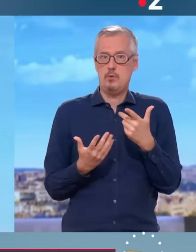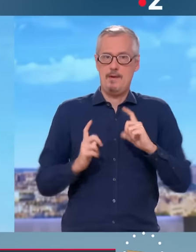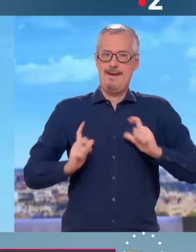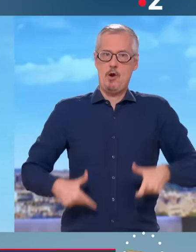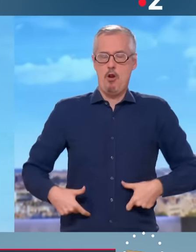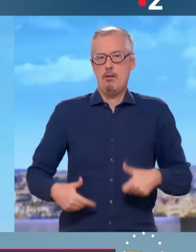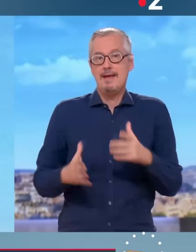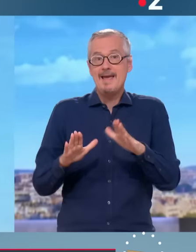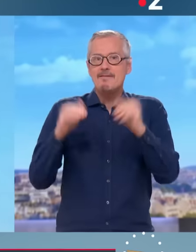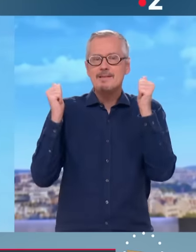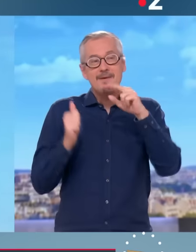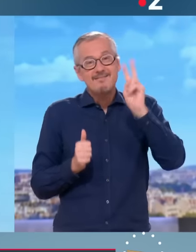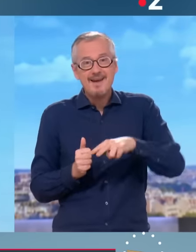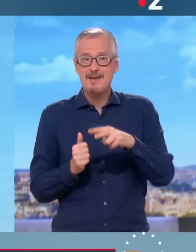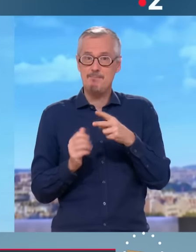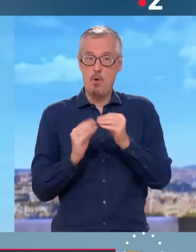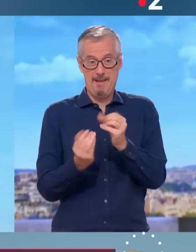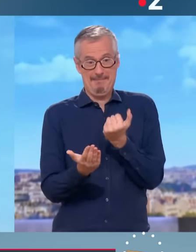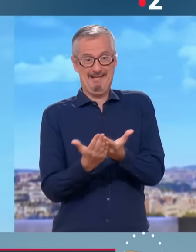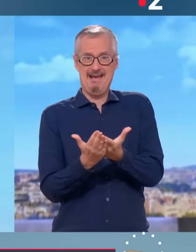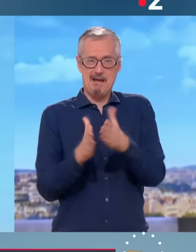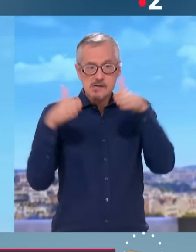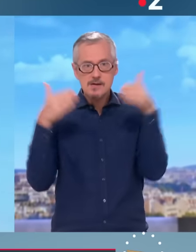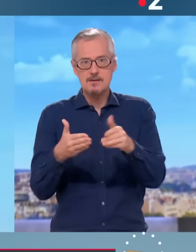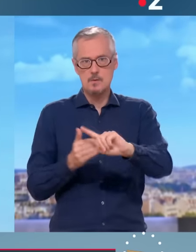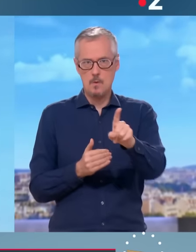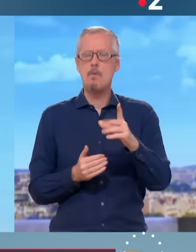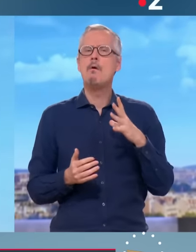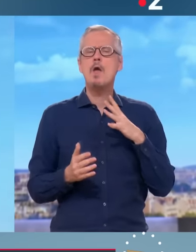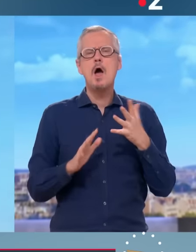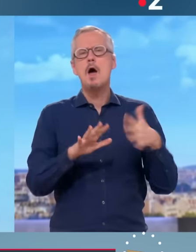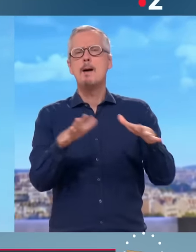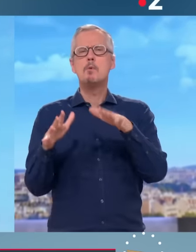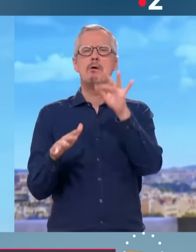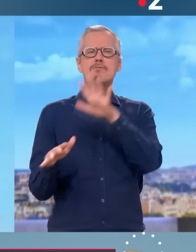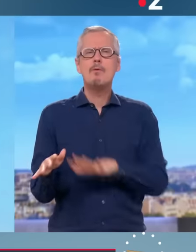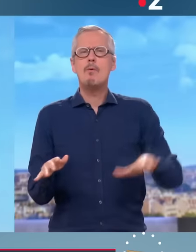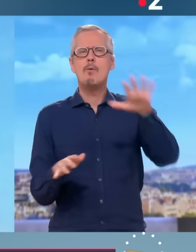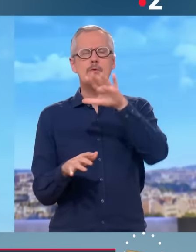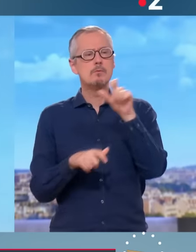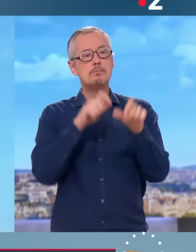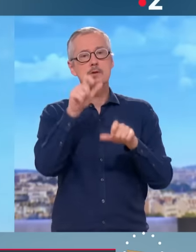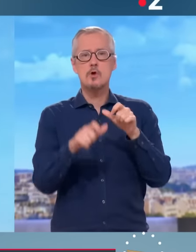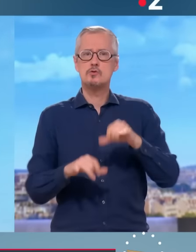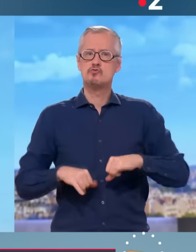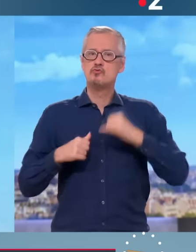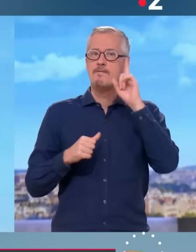Mais occupons-nous des vrais problèmes. Vous savez, aujourd'hui, il y a peut-être quelques centaines de jeunes filles qui mettent cet habit, mais inversement, va y avoir